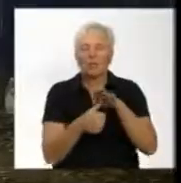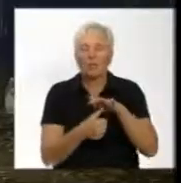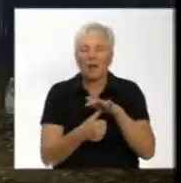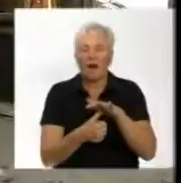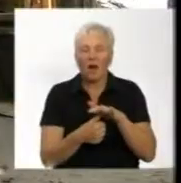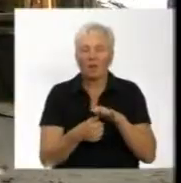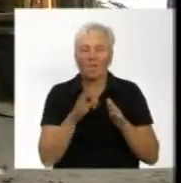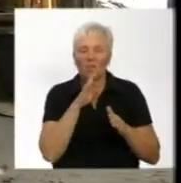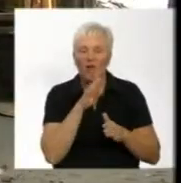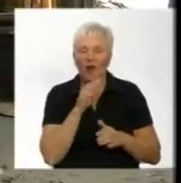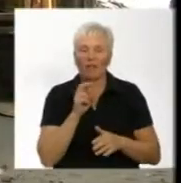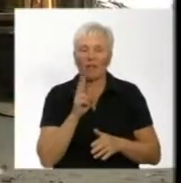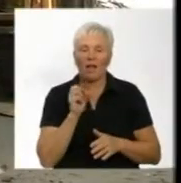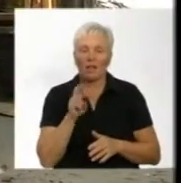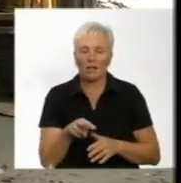-Водоканалу.